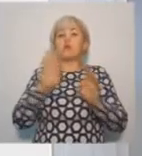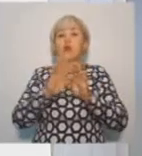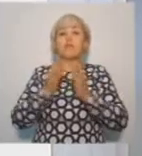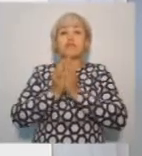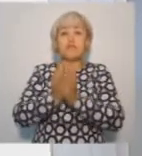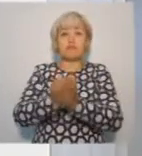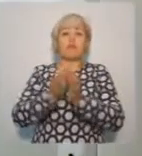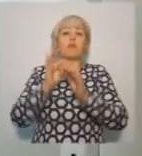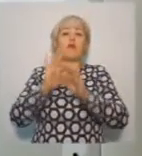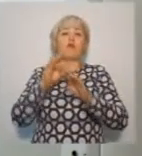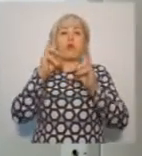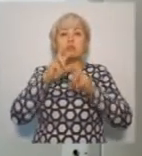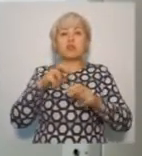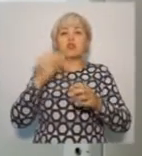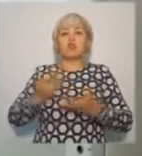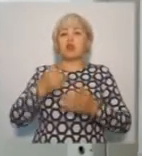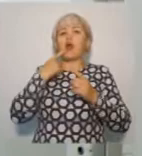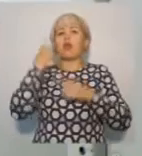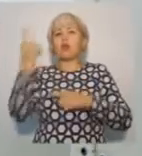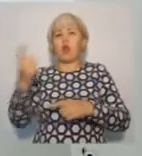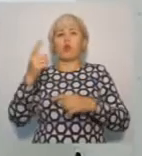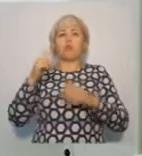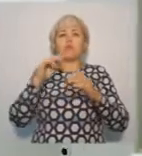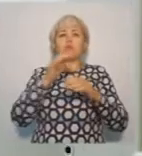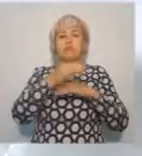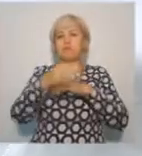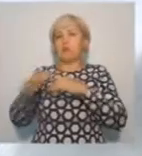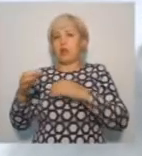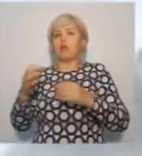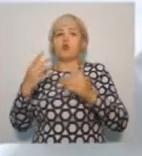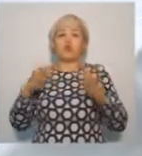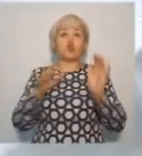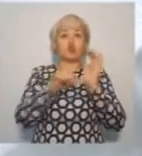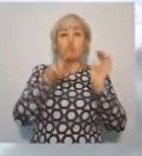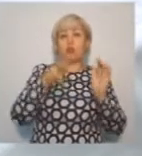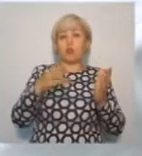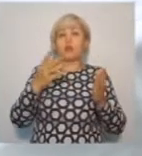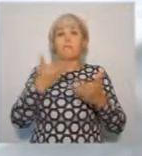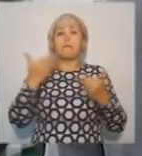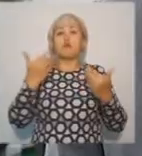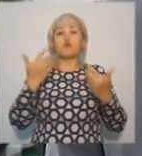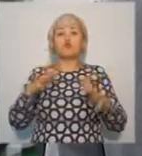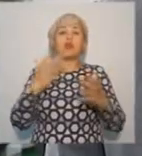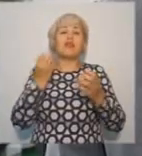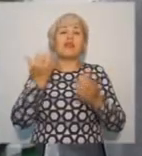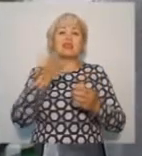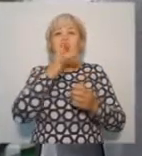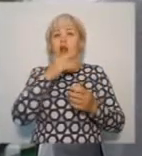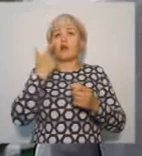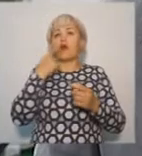отдаленных поселений Югры уже 6 лет. Мы уже несколько лет говорим и